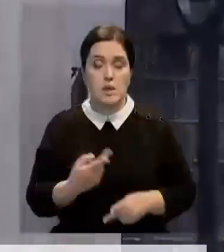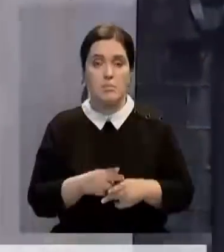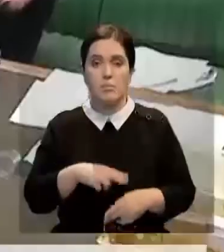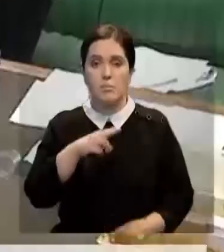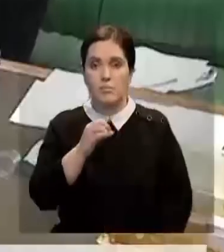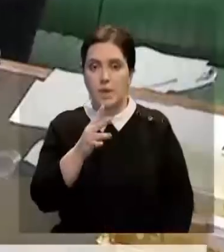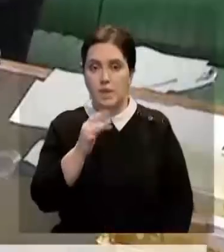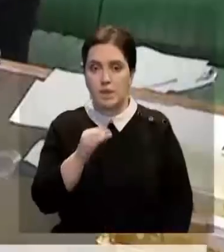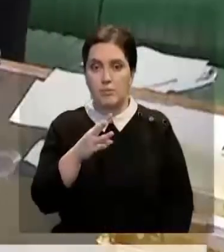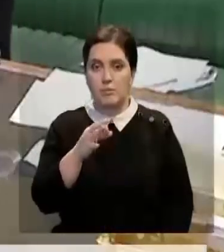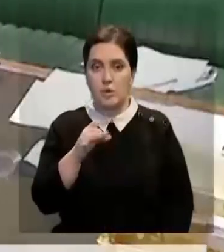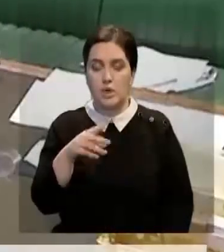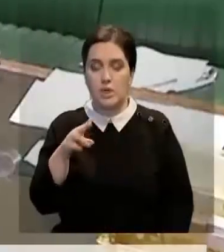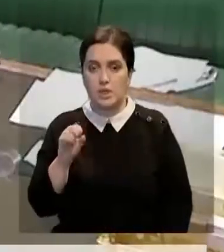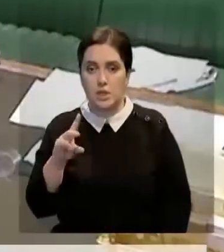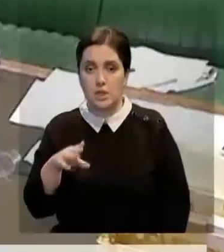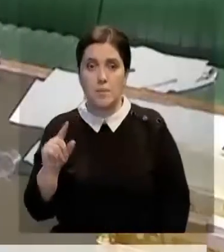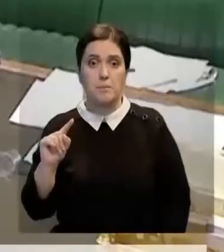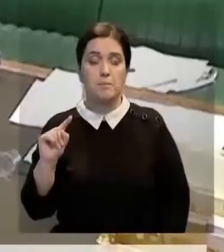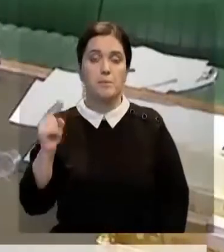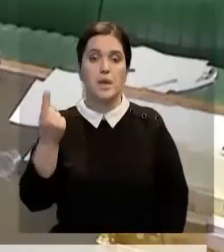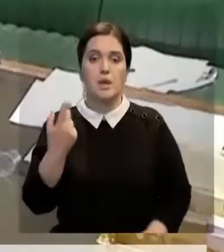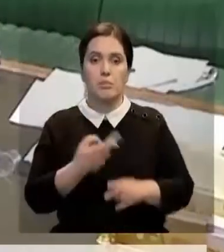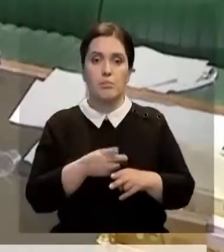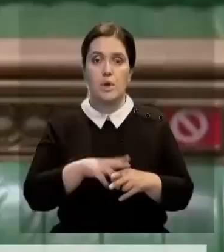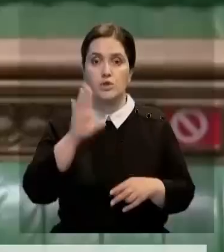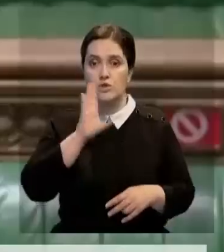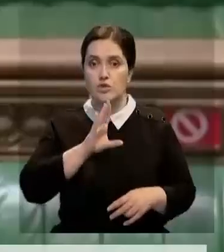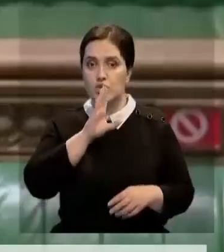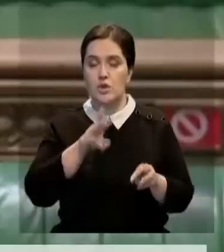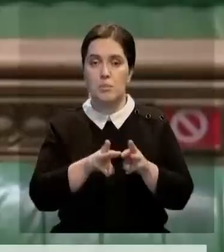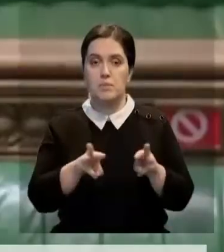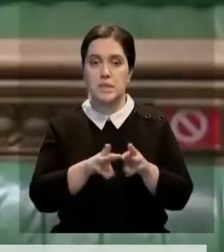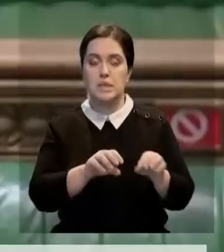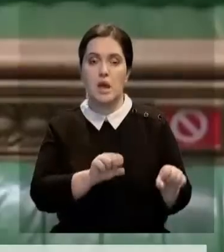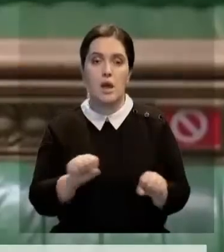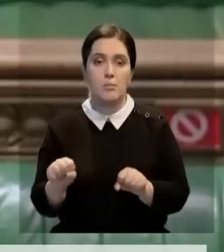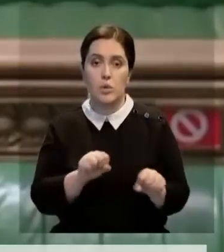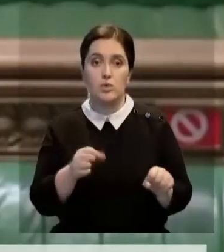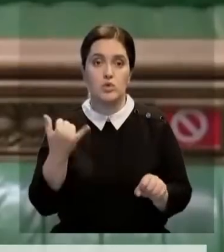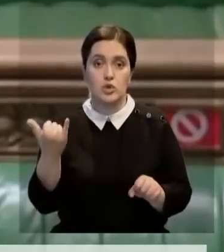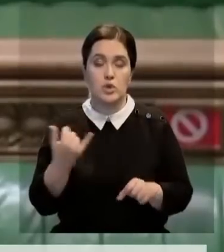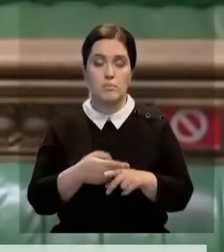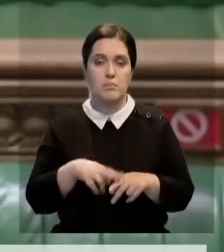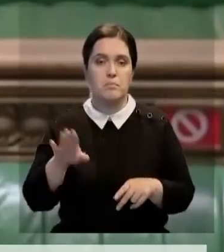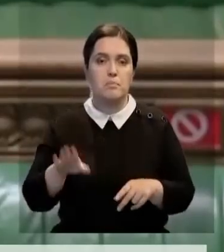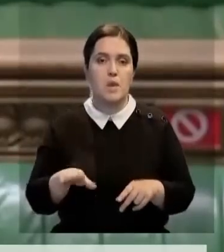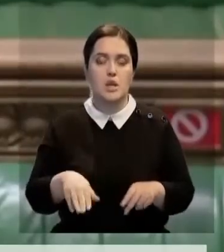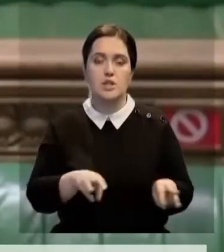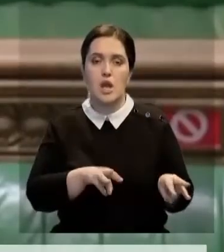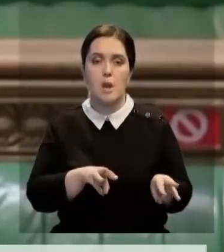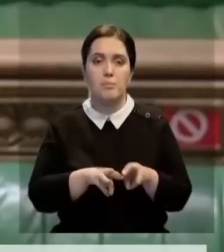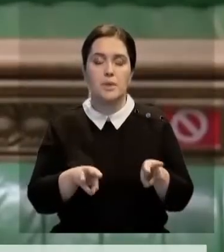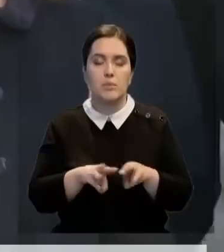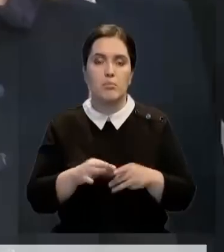Пенни Мордант. К слову, это первая в истории Великобритании женщина-министра обороны. Сейчас она занимает пост младшего министра по